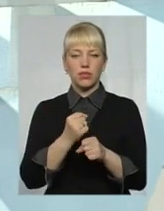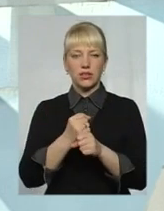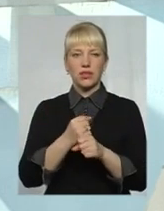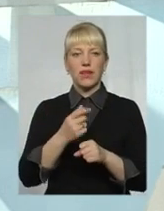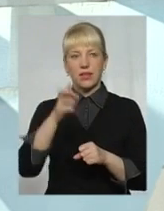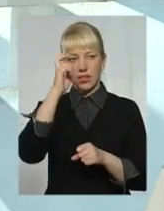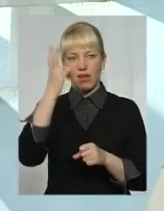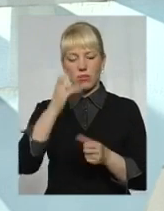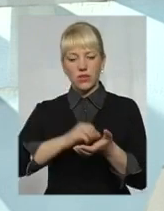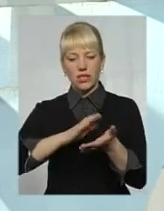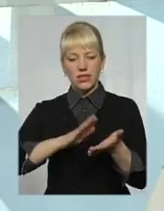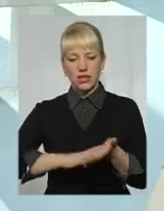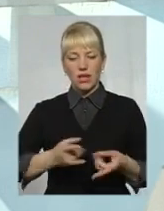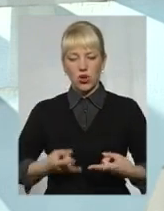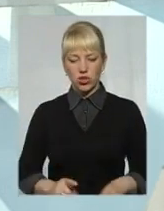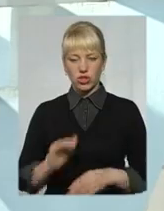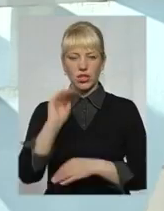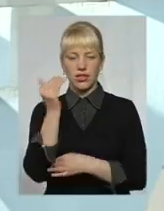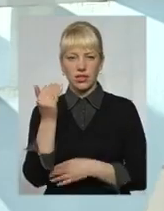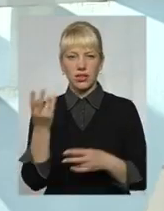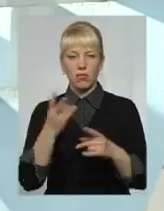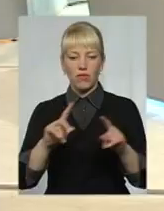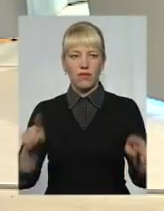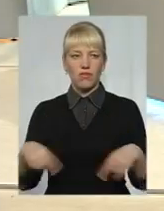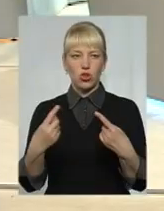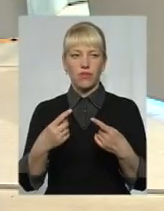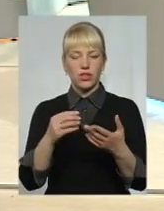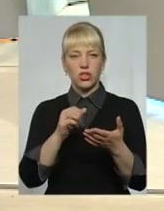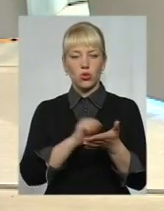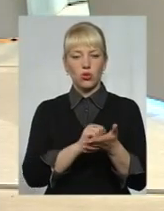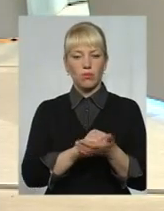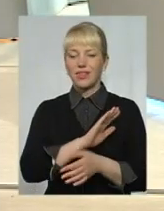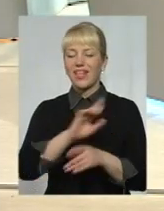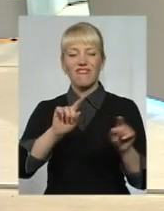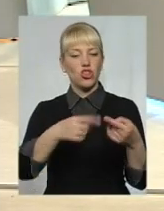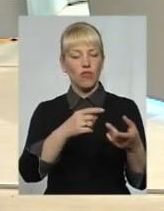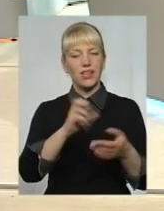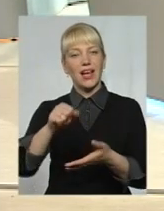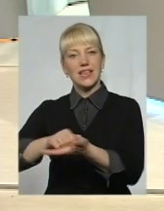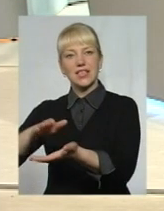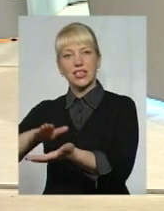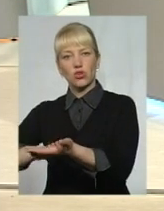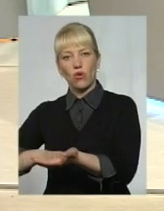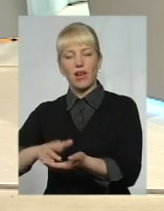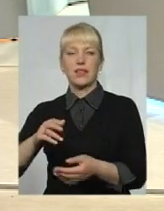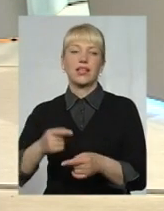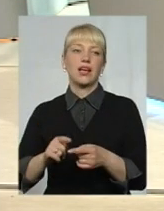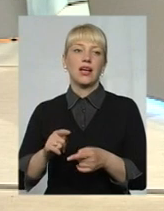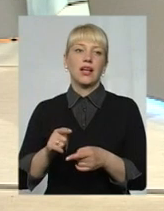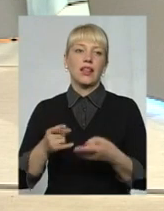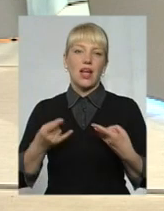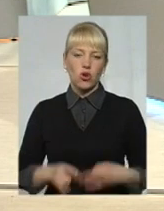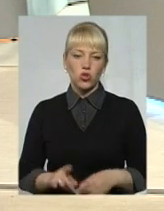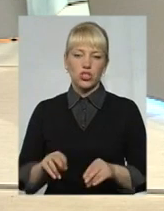зареєструвати, відновити документи, не відновити, а зареєструвати народження і видати паспорт матері,